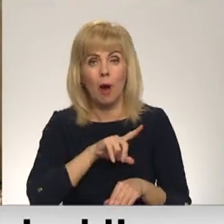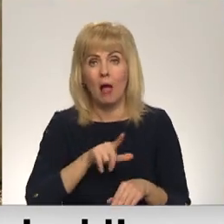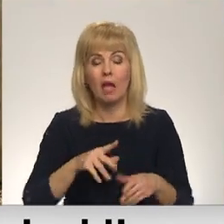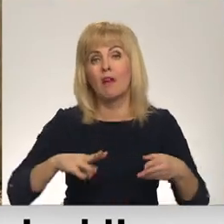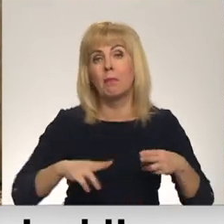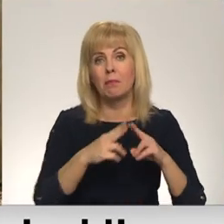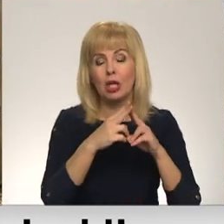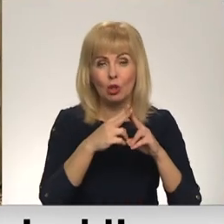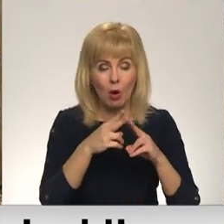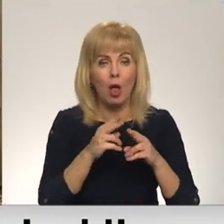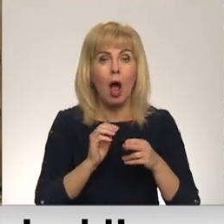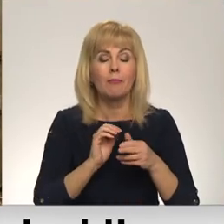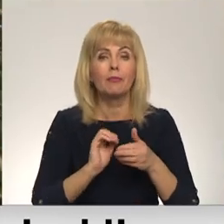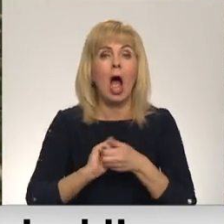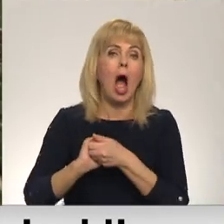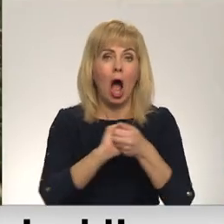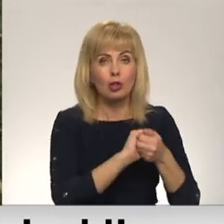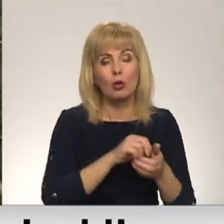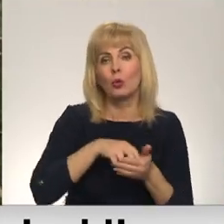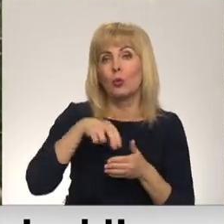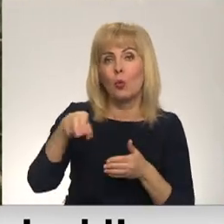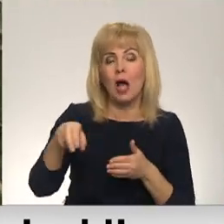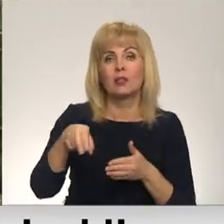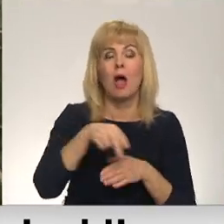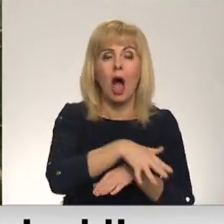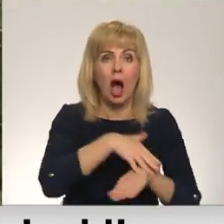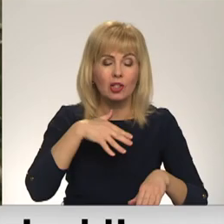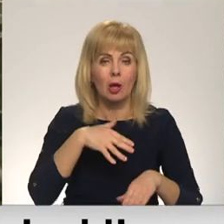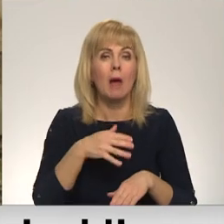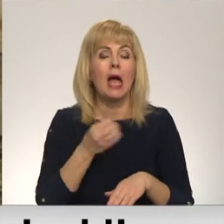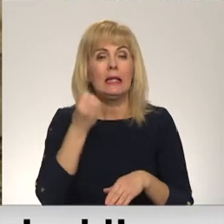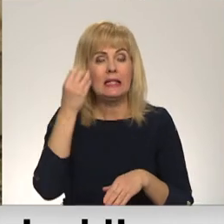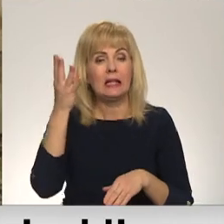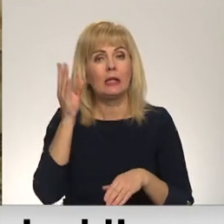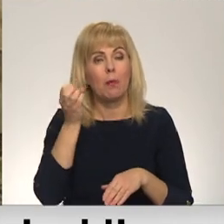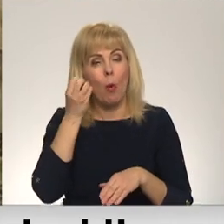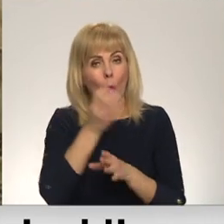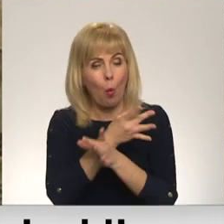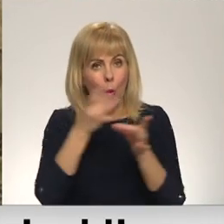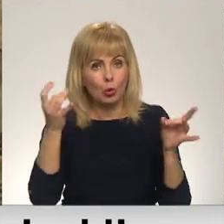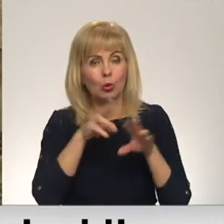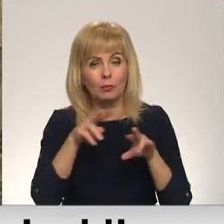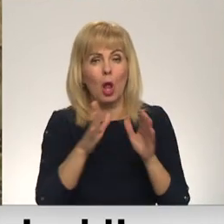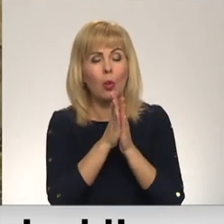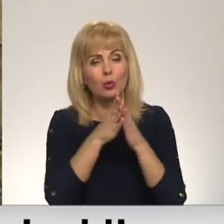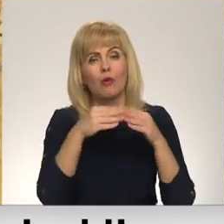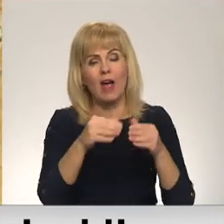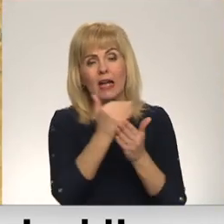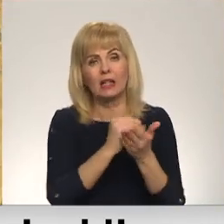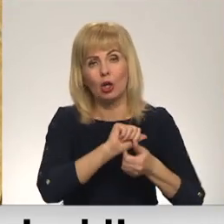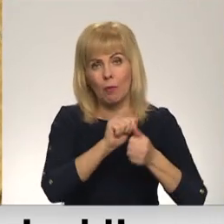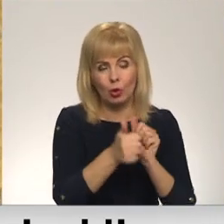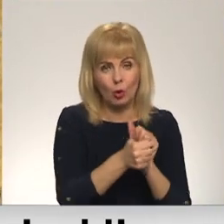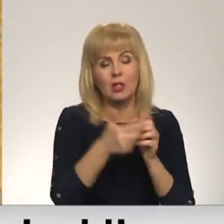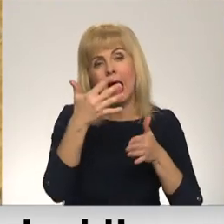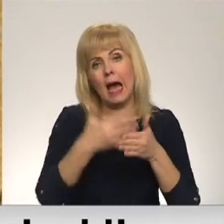un muižu asociāciju nosūtījuši vēstu saimai, tiesliet un kultūras ministrijām rosinot veikt grozījums likumā, lai varētu risināt